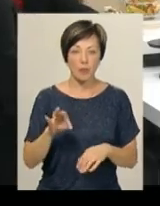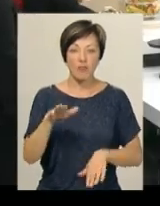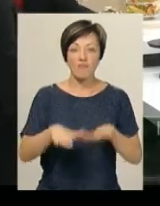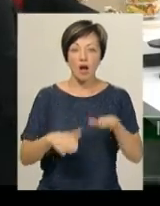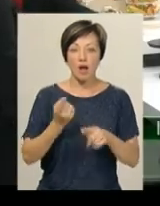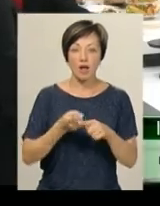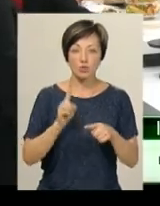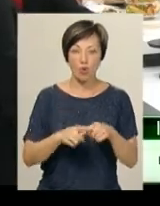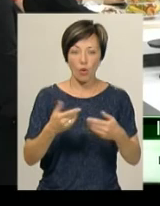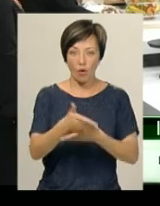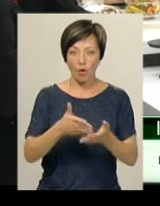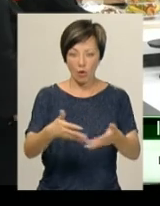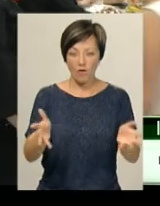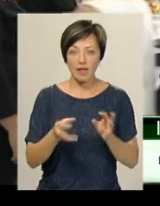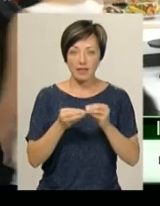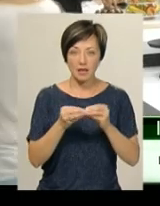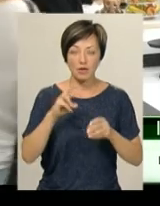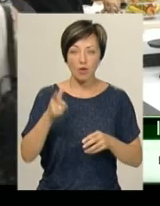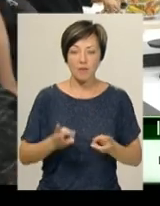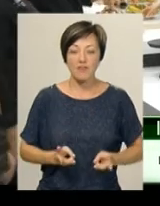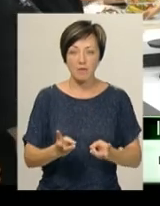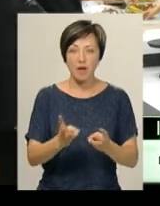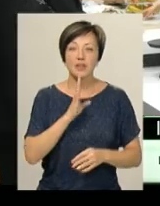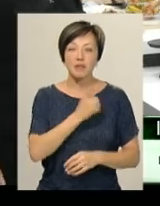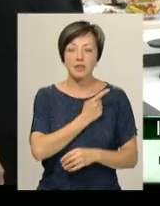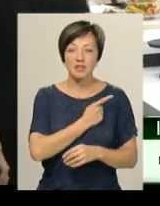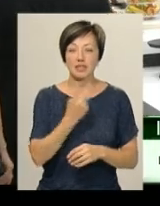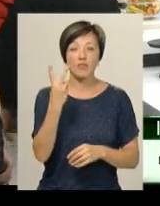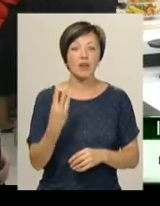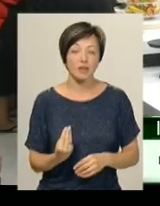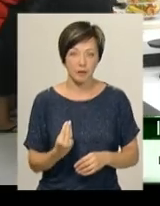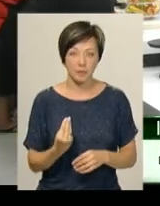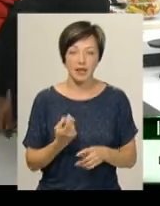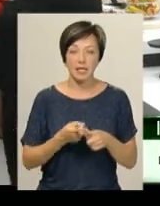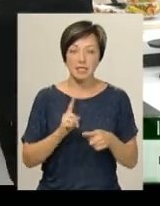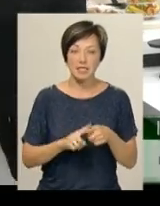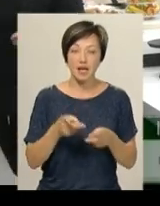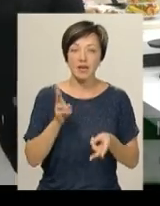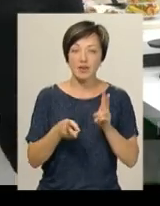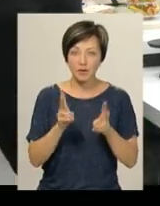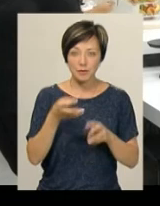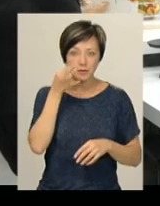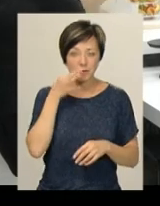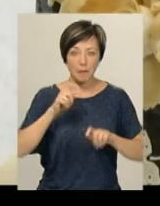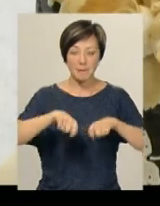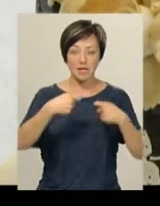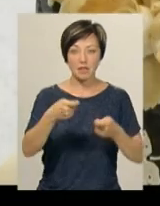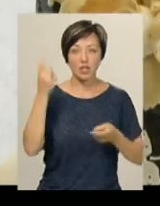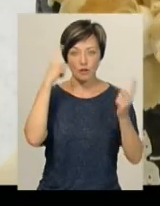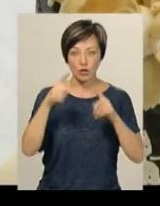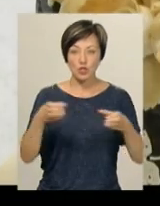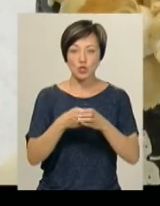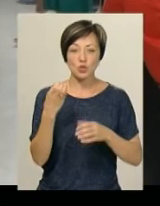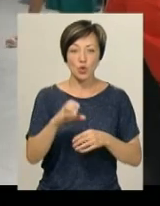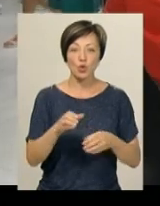чотирих-ярусного короваю 10 кілограмів. Випікали його майстрині упродовж двох днів. Цей кондитерський виліб передають творчій сотні